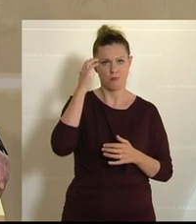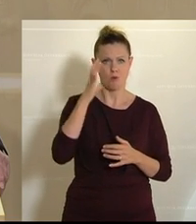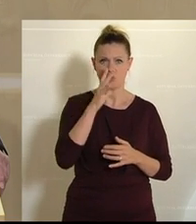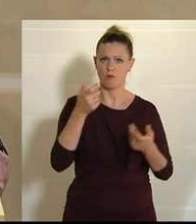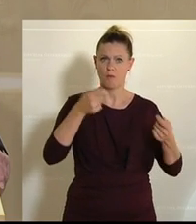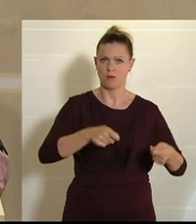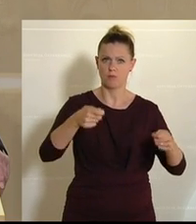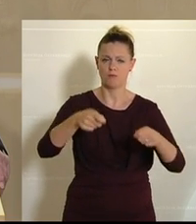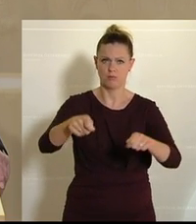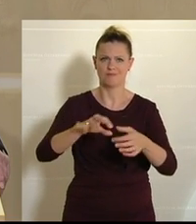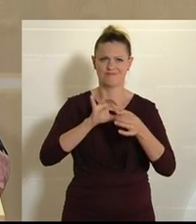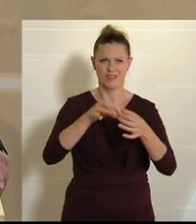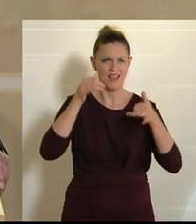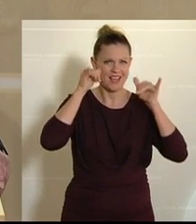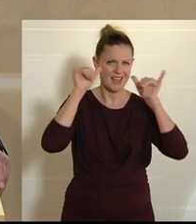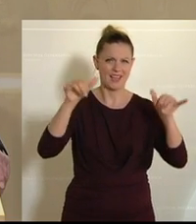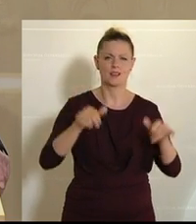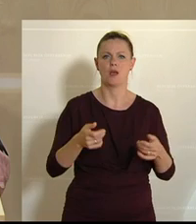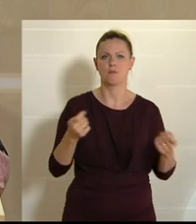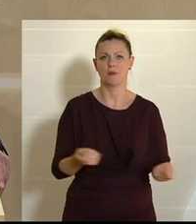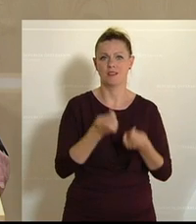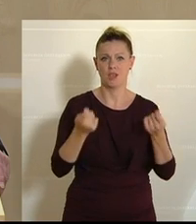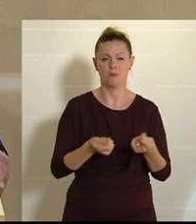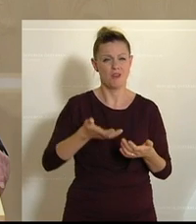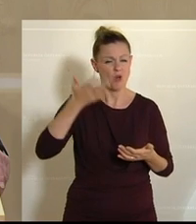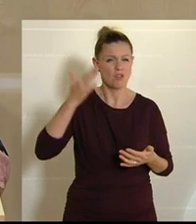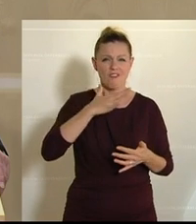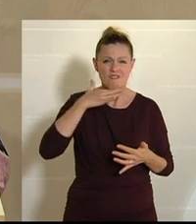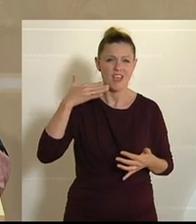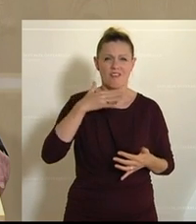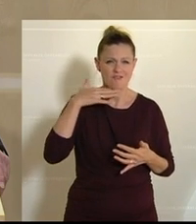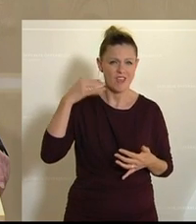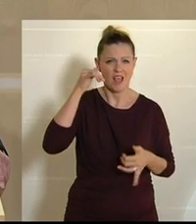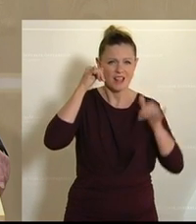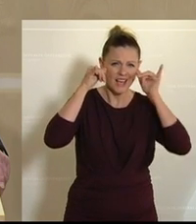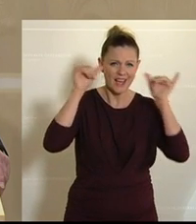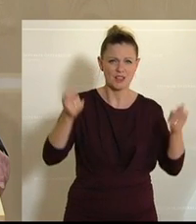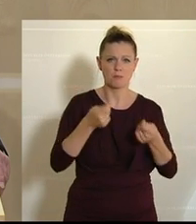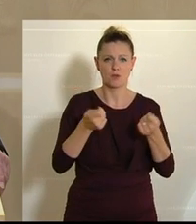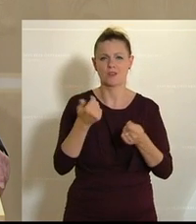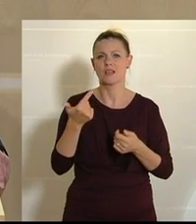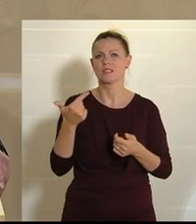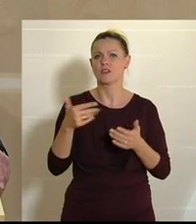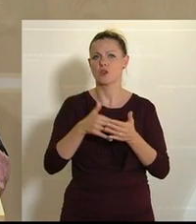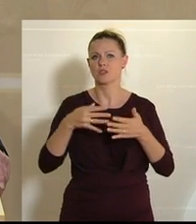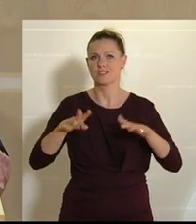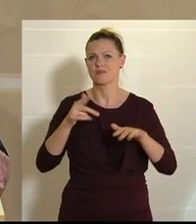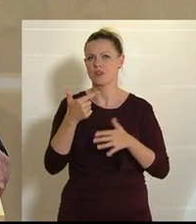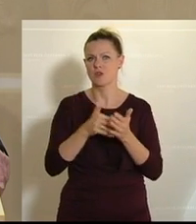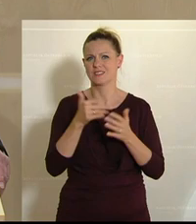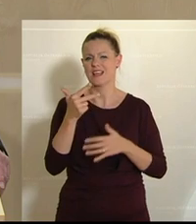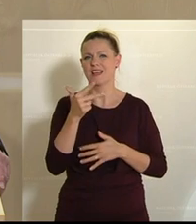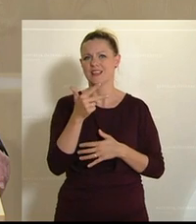Rinderbetriebe. 1961 haben wir noch 2.575 Rinderbetriebe gehabt. 2019 1.253.